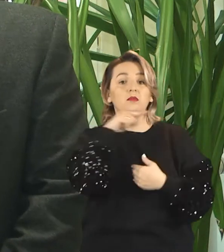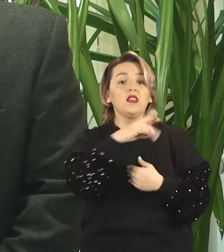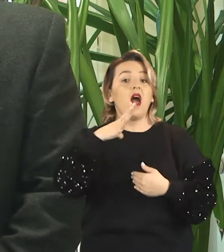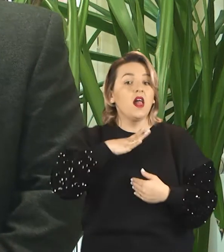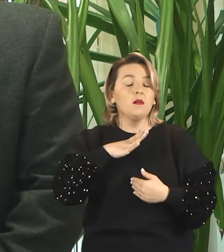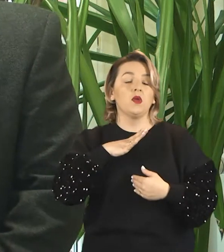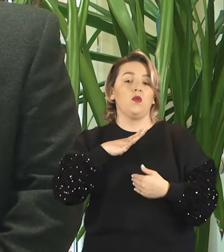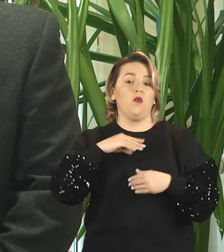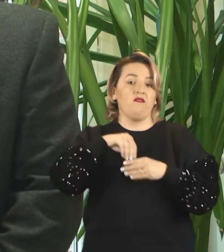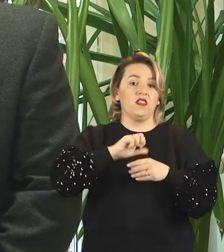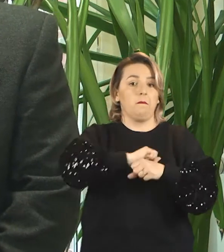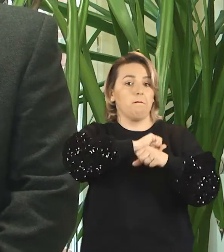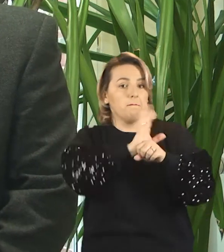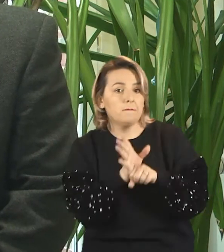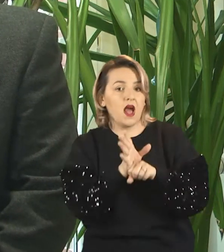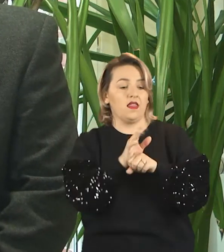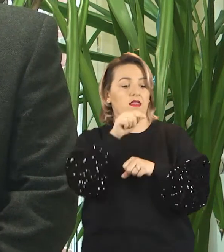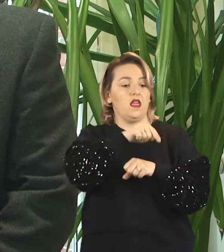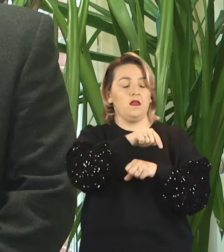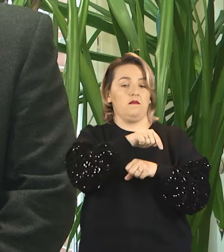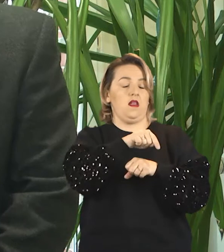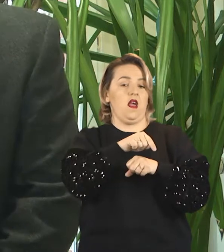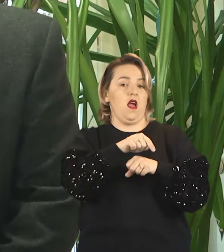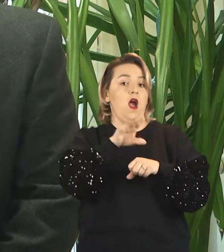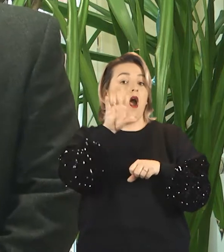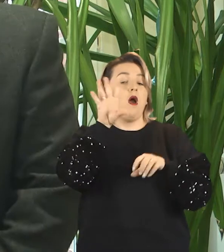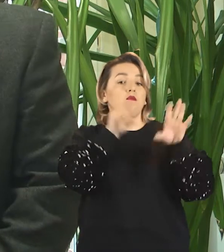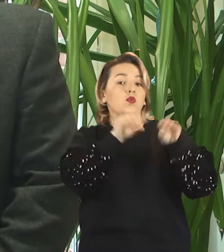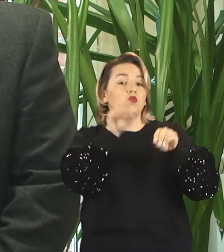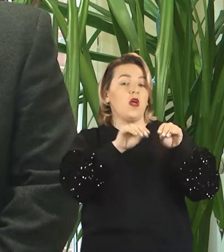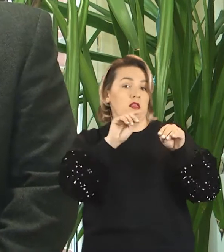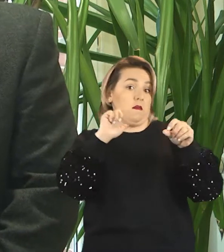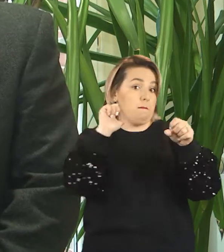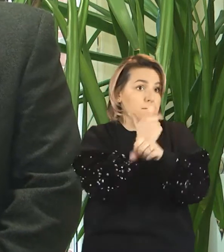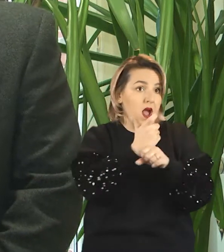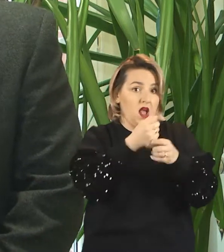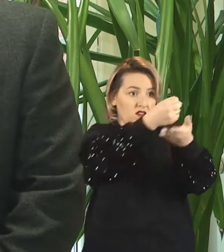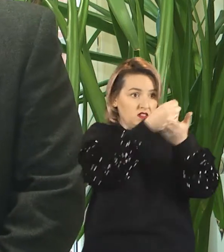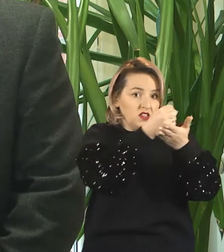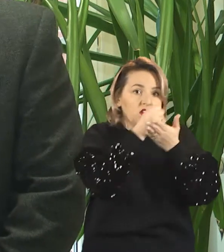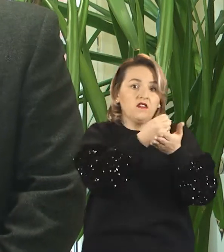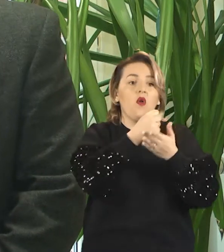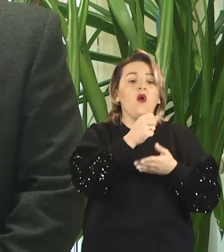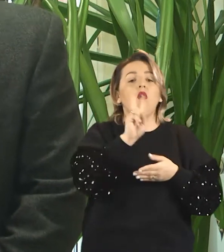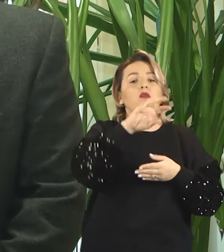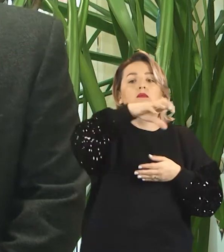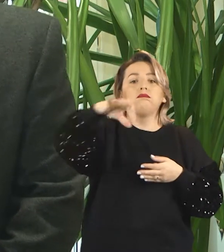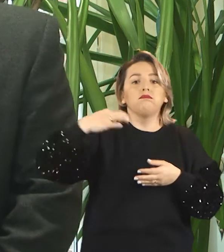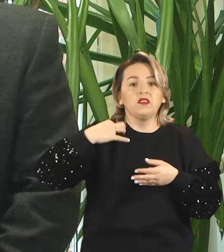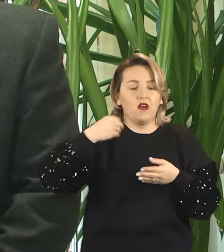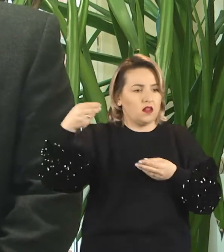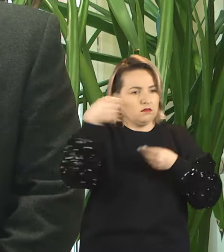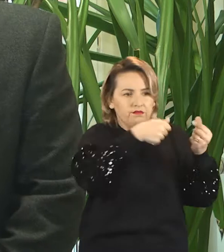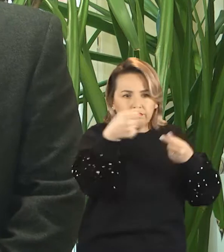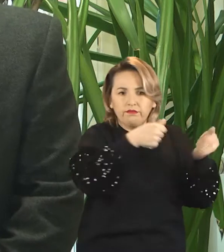pandemię i dostawał wsparcia z innych instytucji, w tym z budżetu państwa, z instytucji